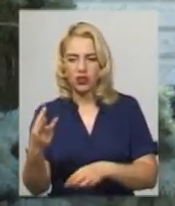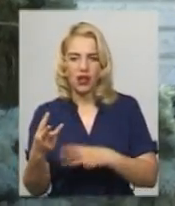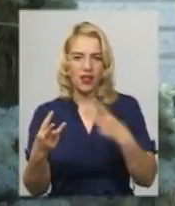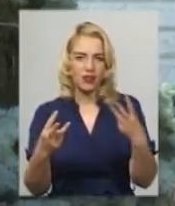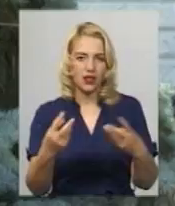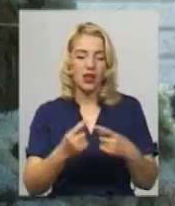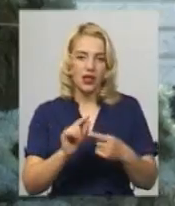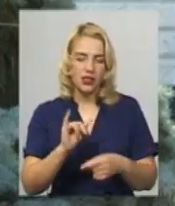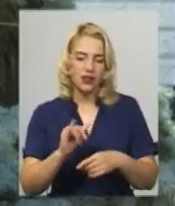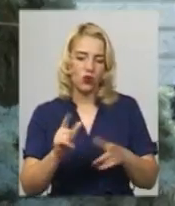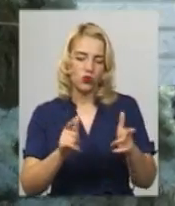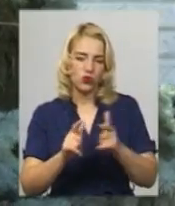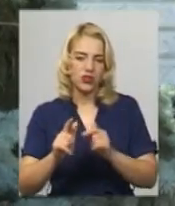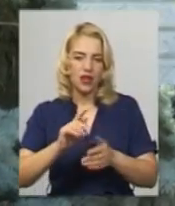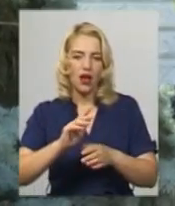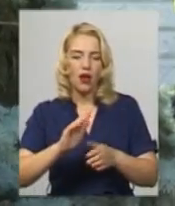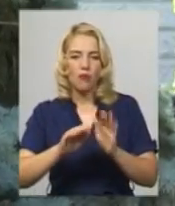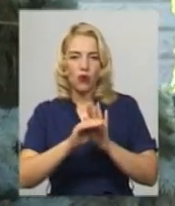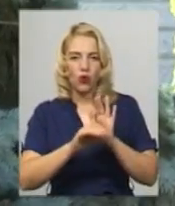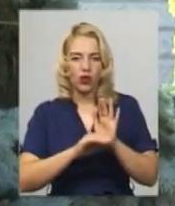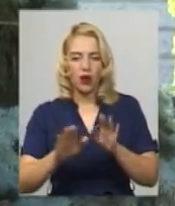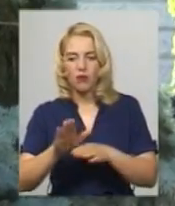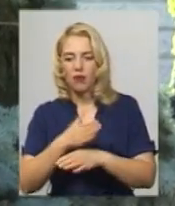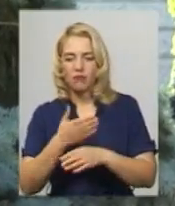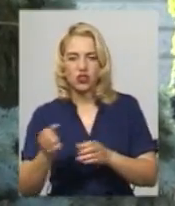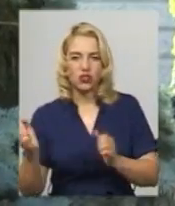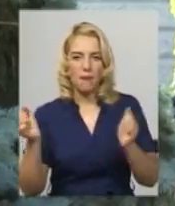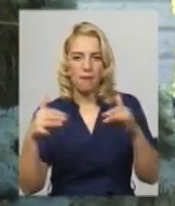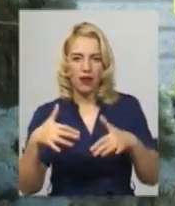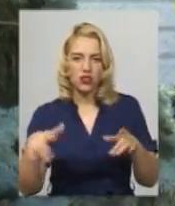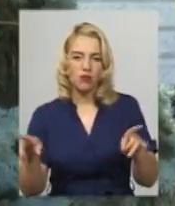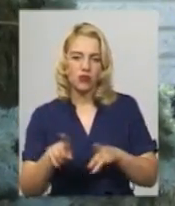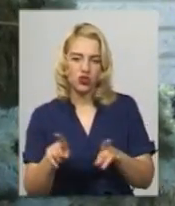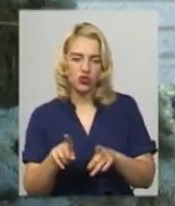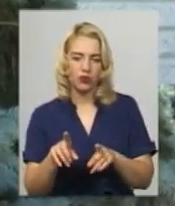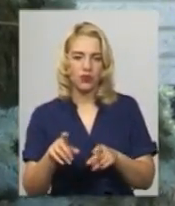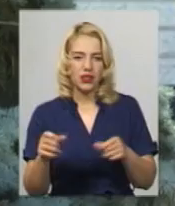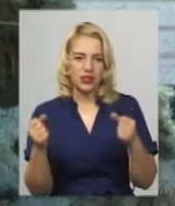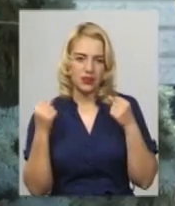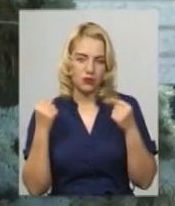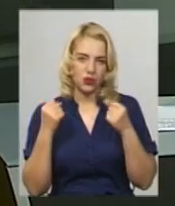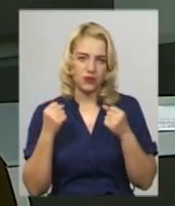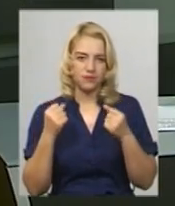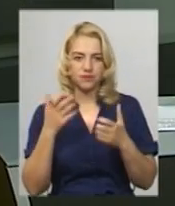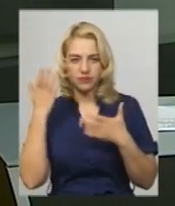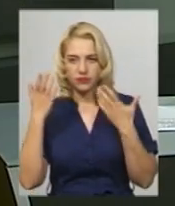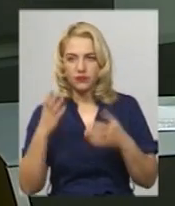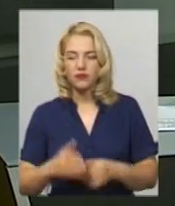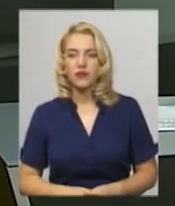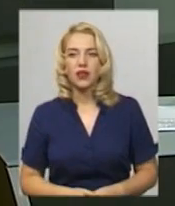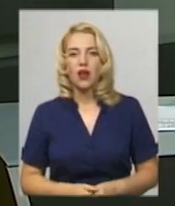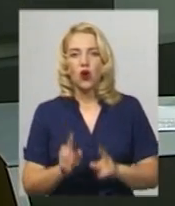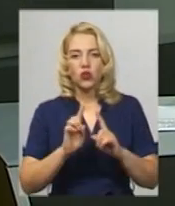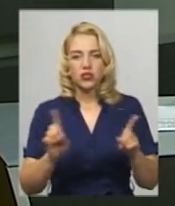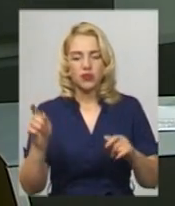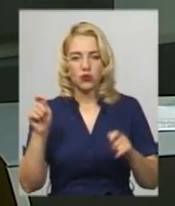програма і безпосередньо між матчами для того, щоб трішечки, скажімо так, розрядити цей спортивний драйв. Родзинкою